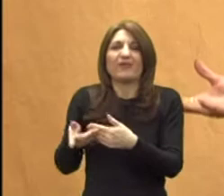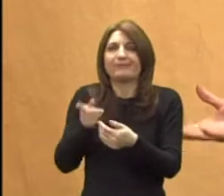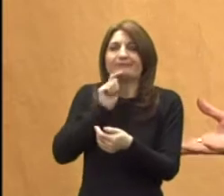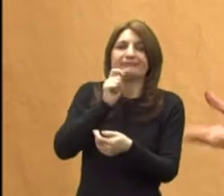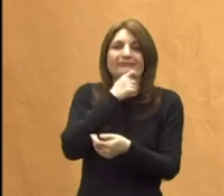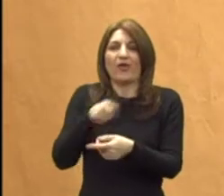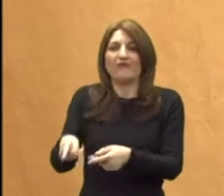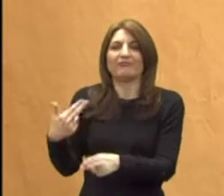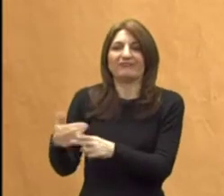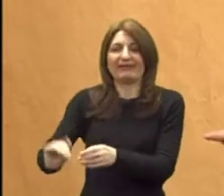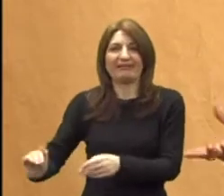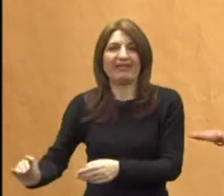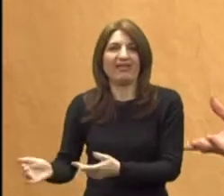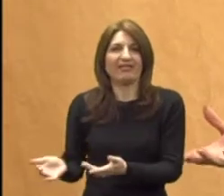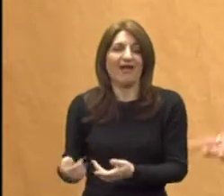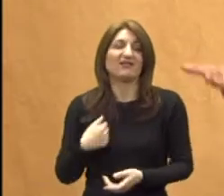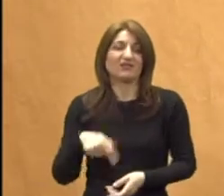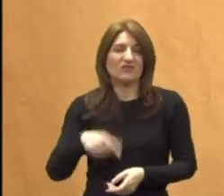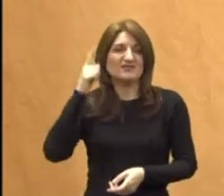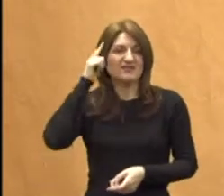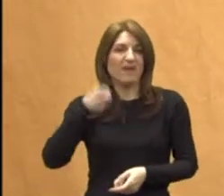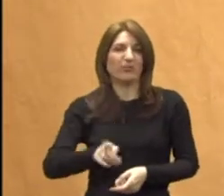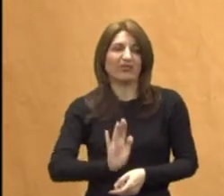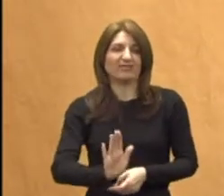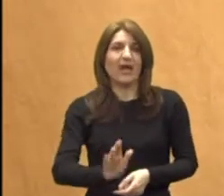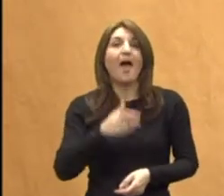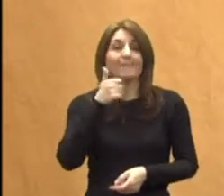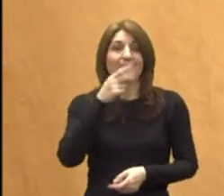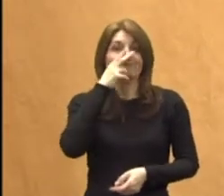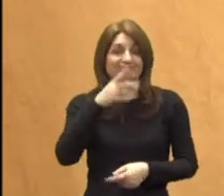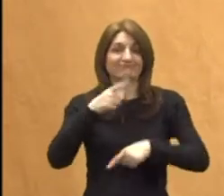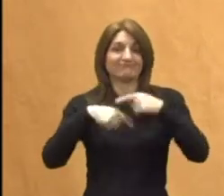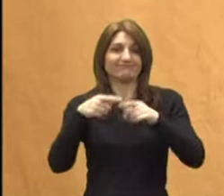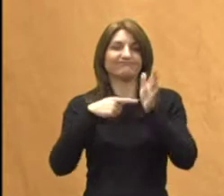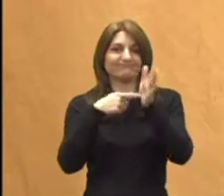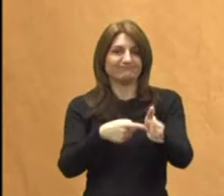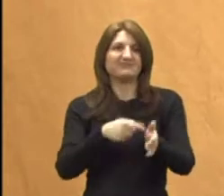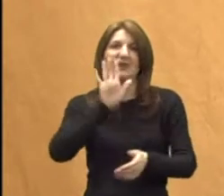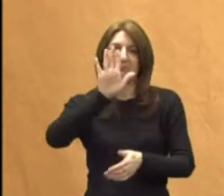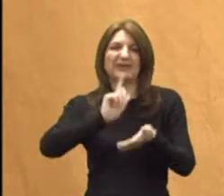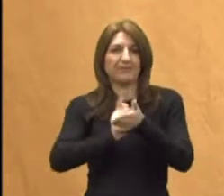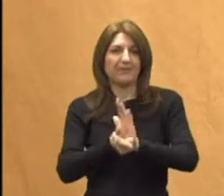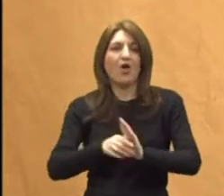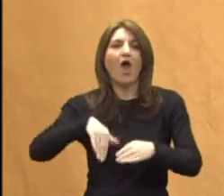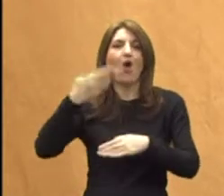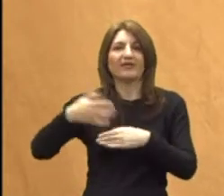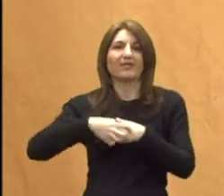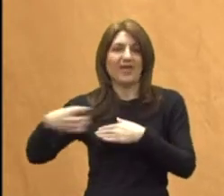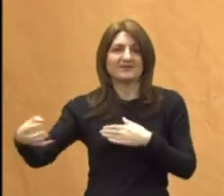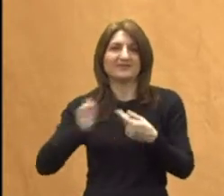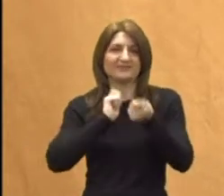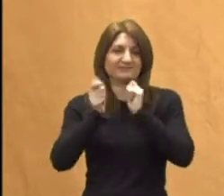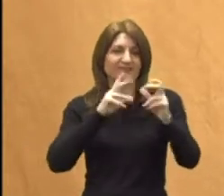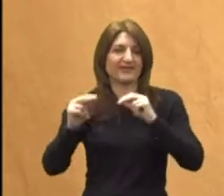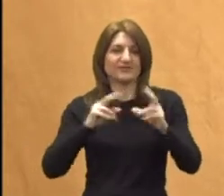možda se s tim ne suočavati, ja znam kako to stoji. Pa ćemo najprije pogledati ovaj prilog. Evo, pet minuta pa ćemo nastaviti dalje u